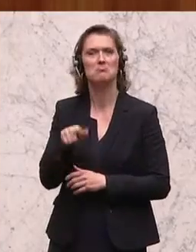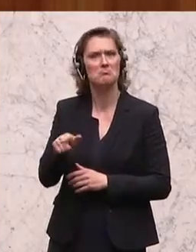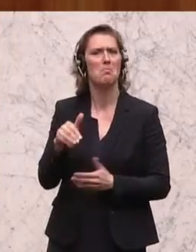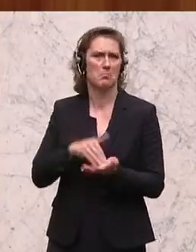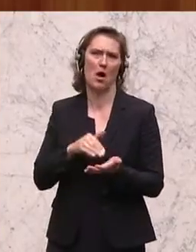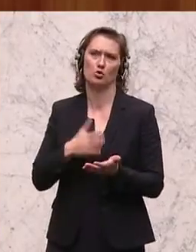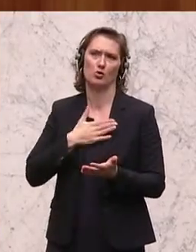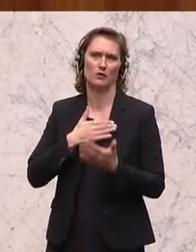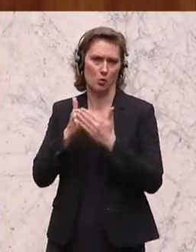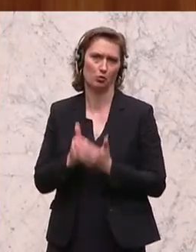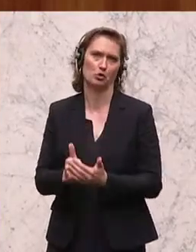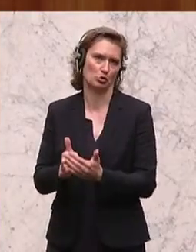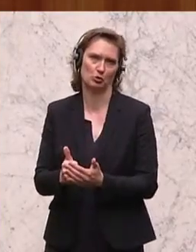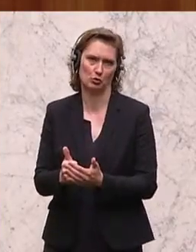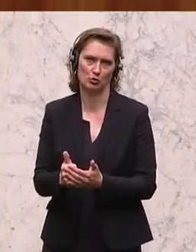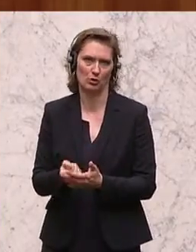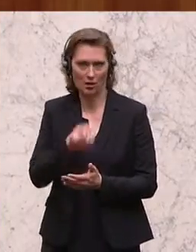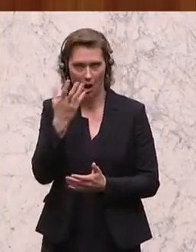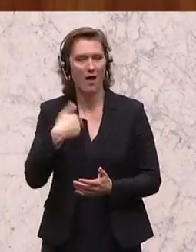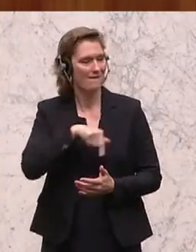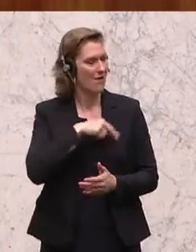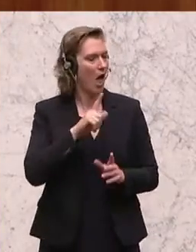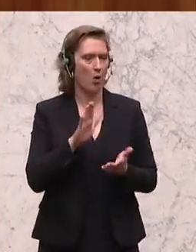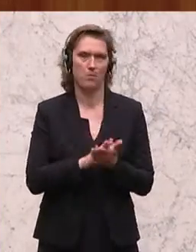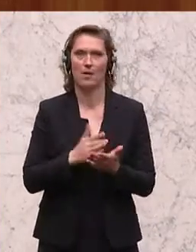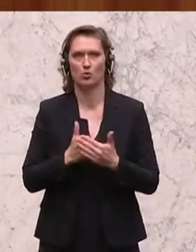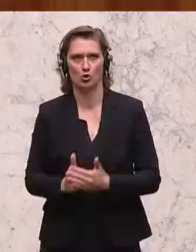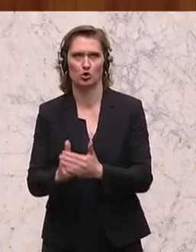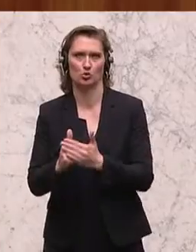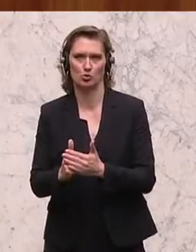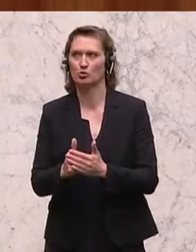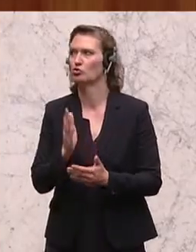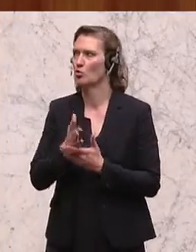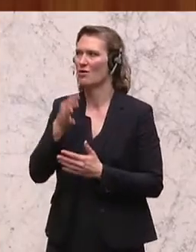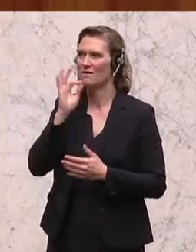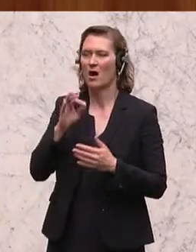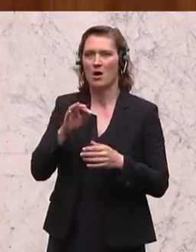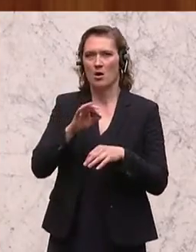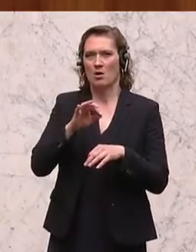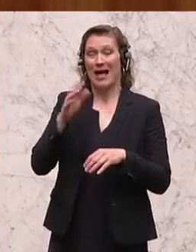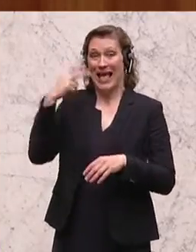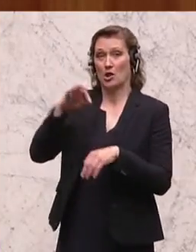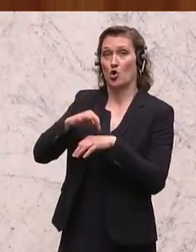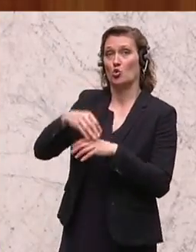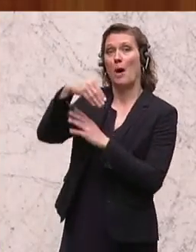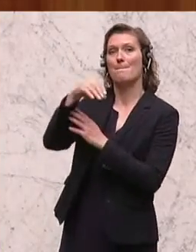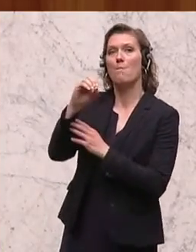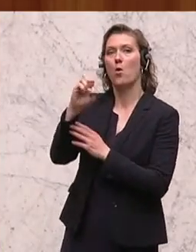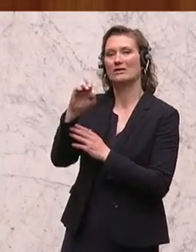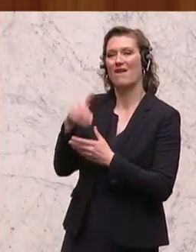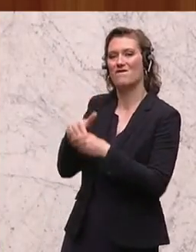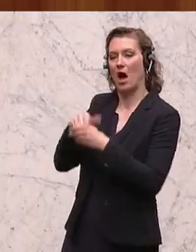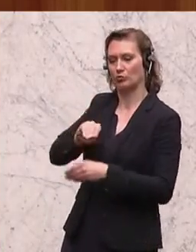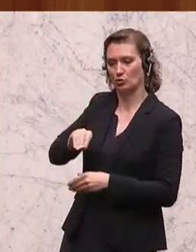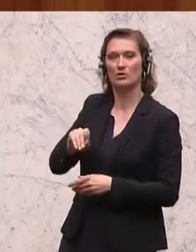notwendig haben, da bin ich überzeugt. Wir werden das auch tun. Ich hoffe auch, ich habe es heute bei der Verabschiedung von Dr. Moser gesagt, Ich hoffe, dass